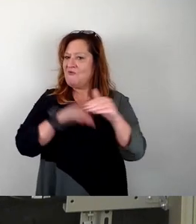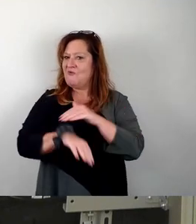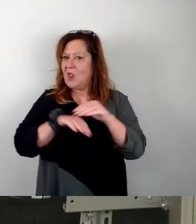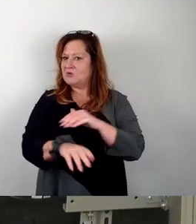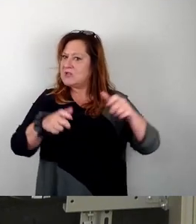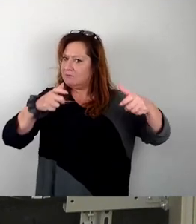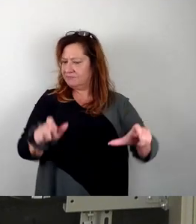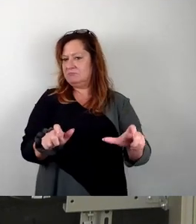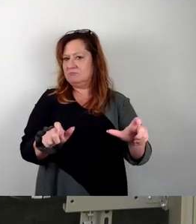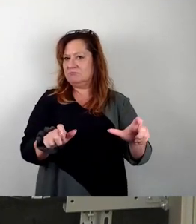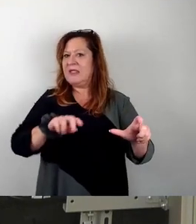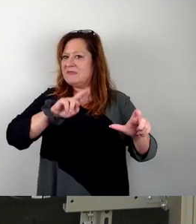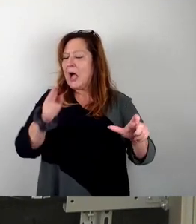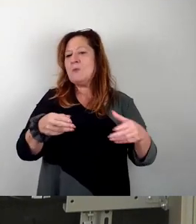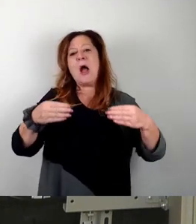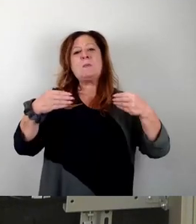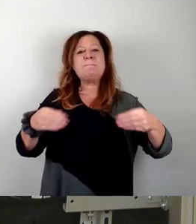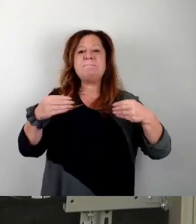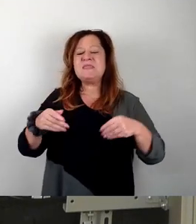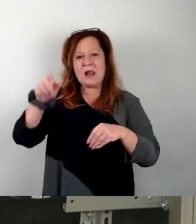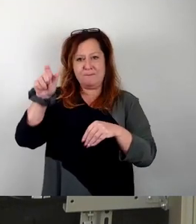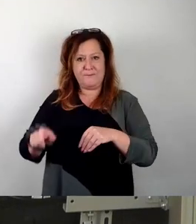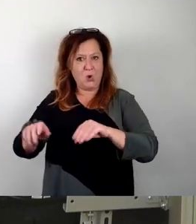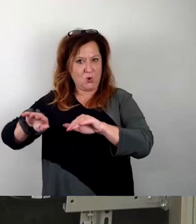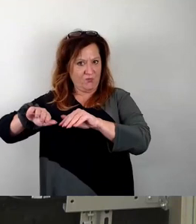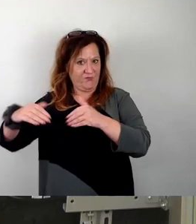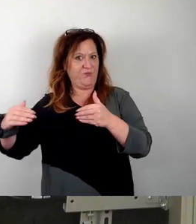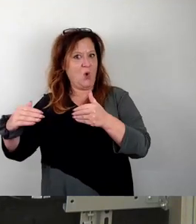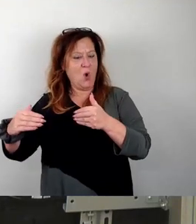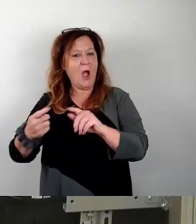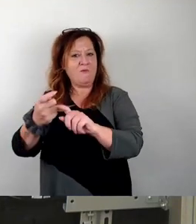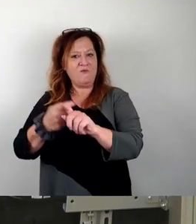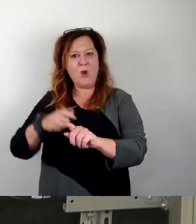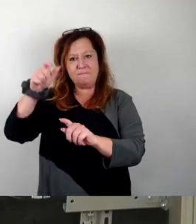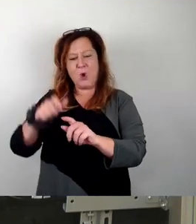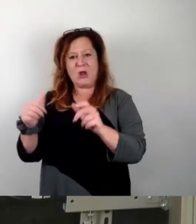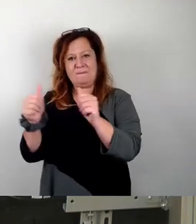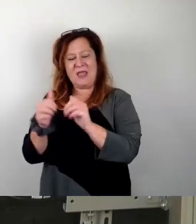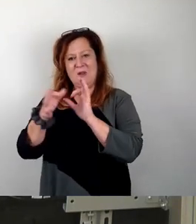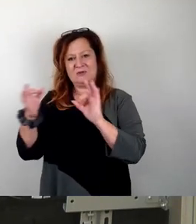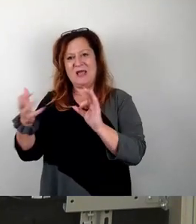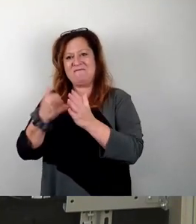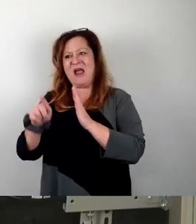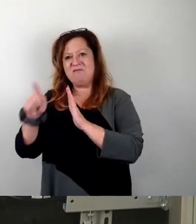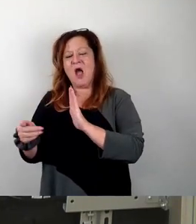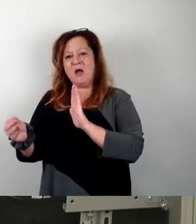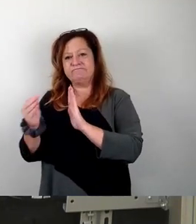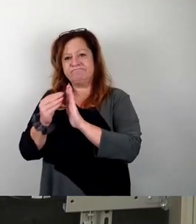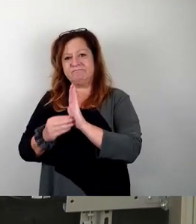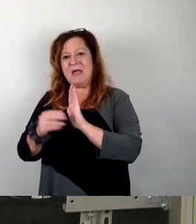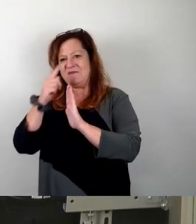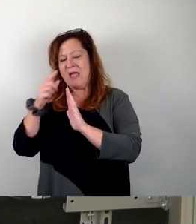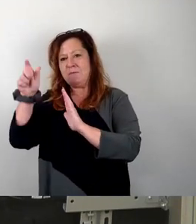das Mittel des Bürgerforums aus der Bürgerbeteiligungssatzung gewählt, weil das, was dort nämlich dazugehört ist, dass sobald ein Bürgerforum